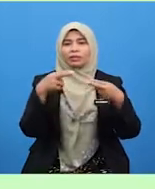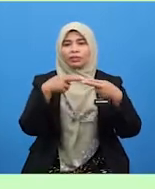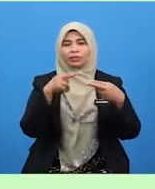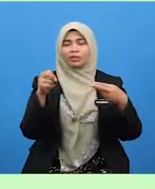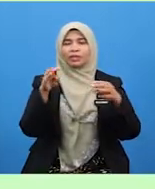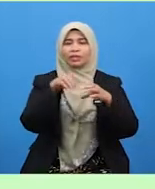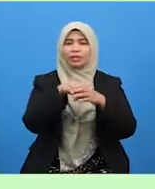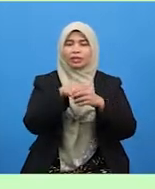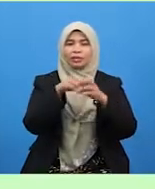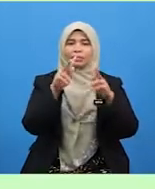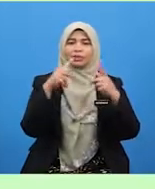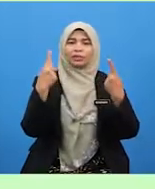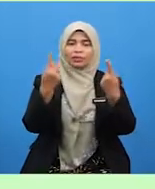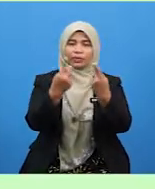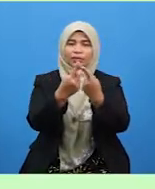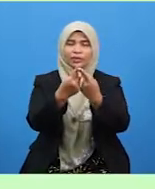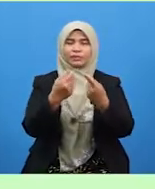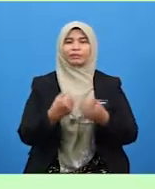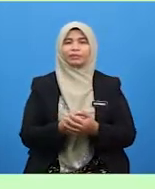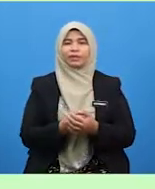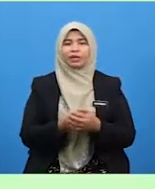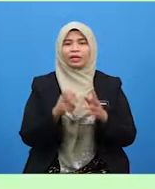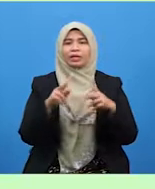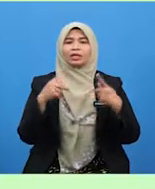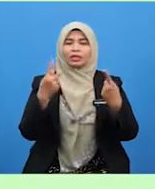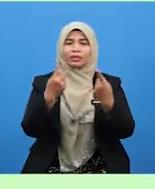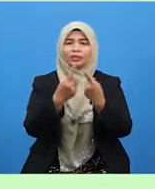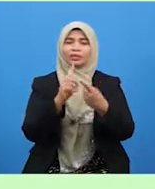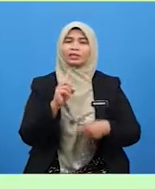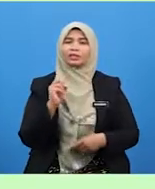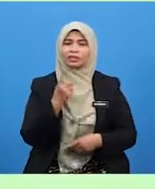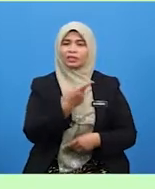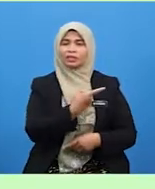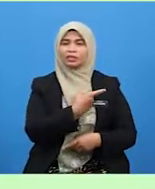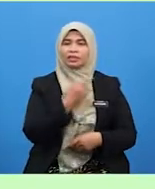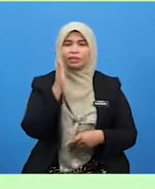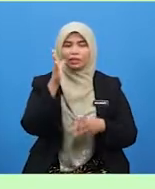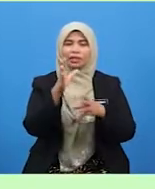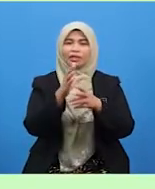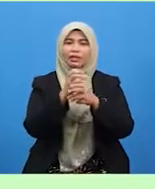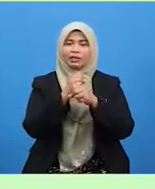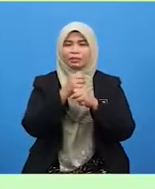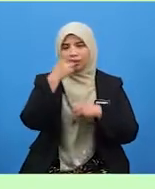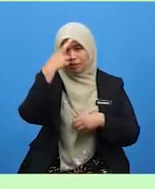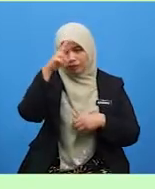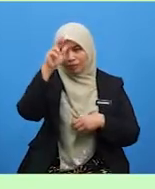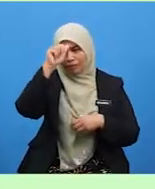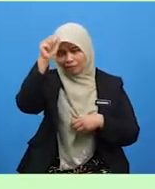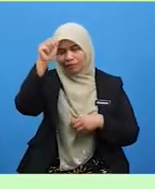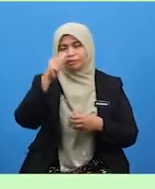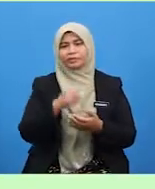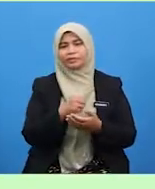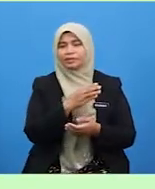hubungan dalam keluarga. Keluarga kita akan mendapat rahmat Allah Ta'ala